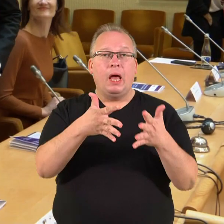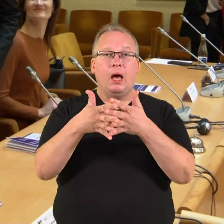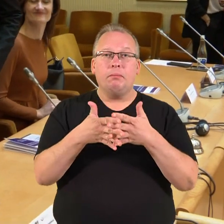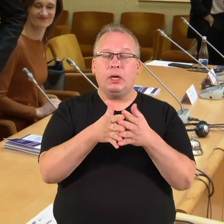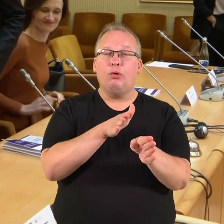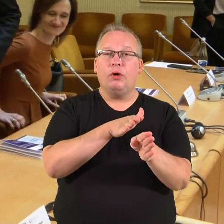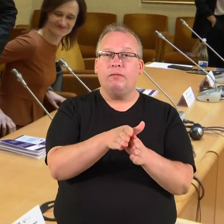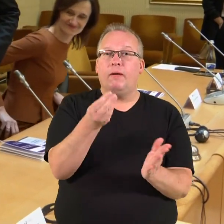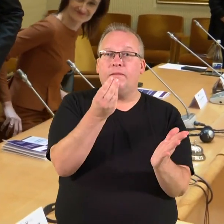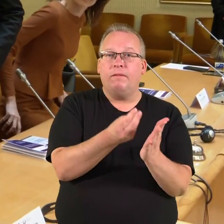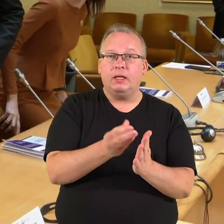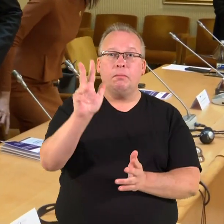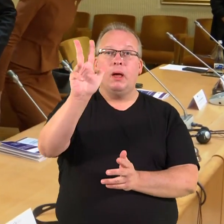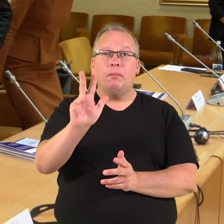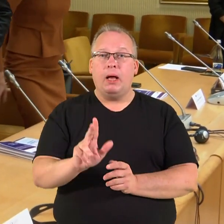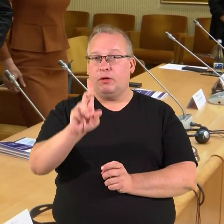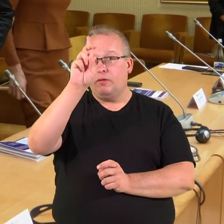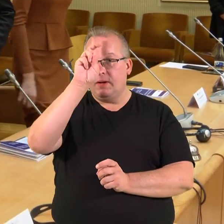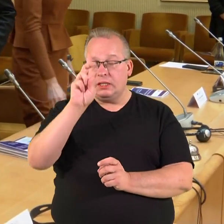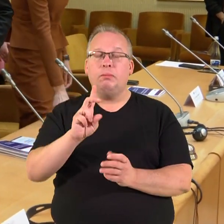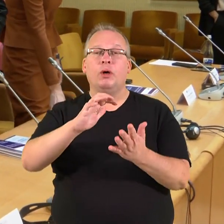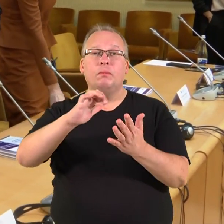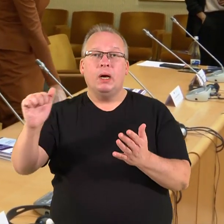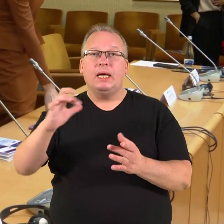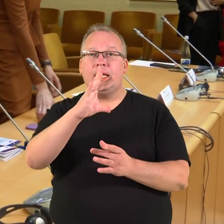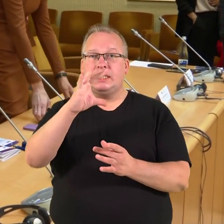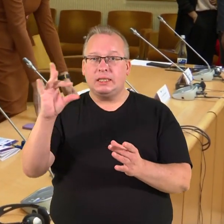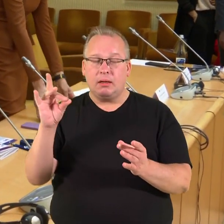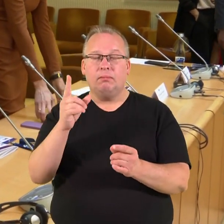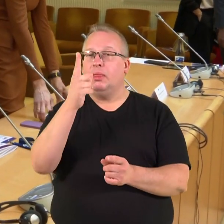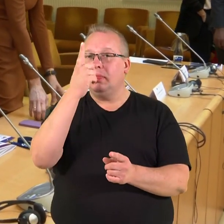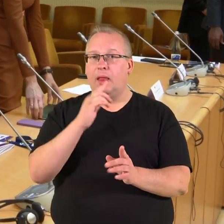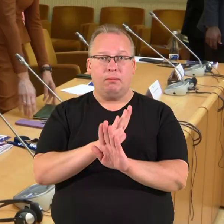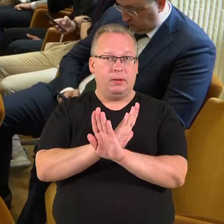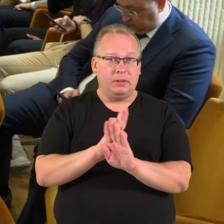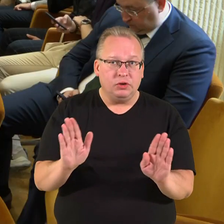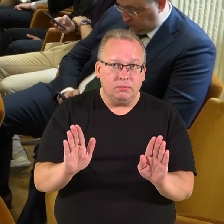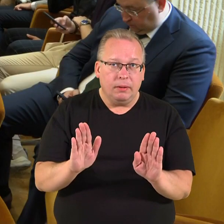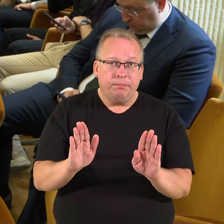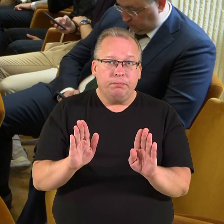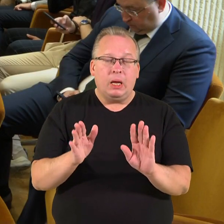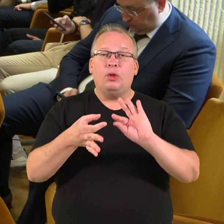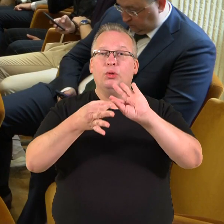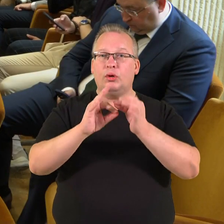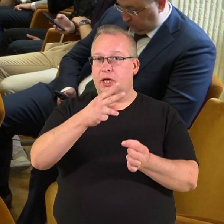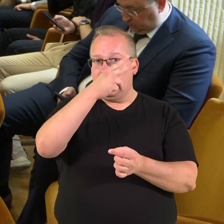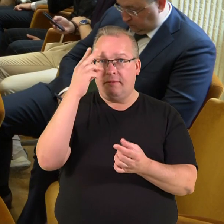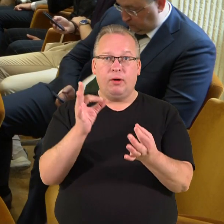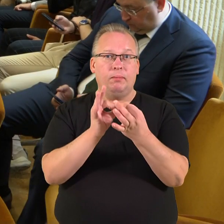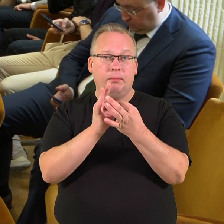vertybinę Baltijos šalių prie vartinio inkorporavimo į Sovietų sąjungą nepripažinimo politiką, nuoseklų Lietuvos